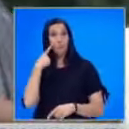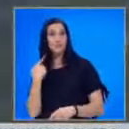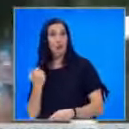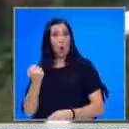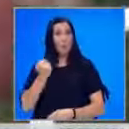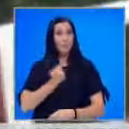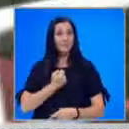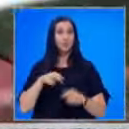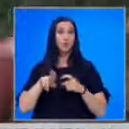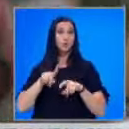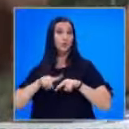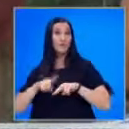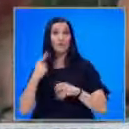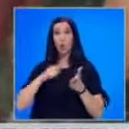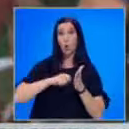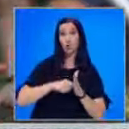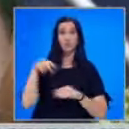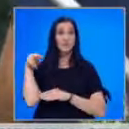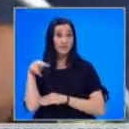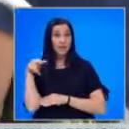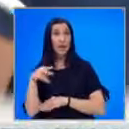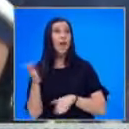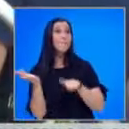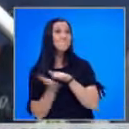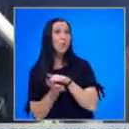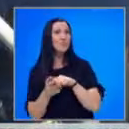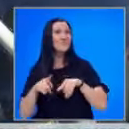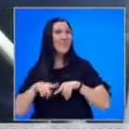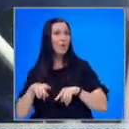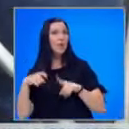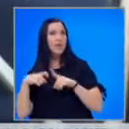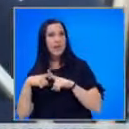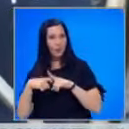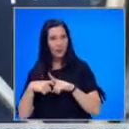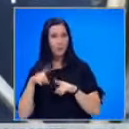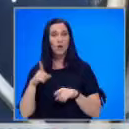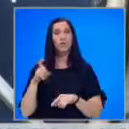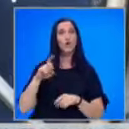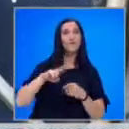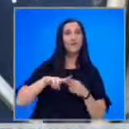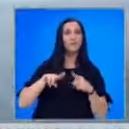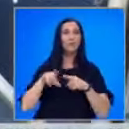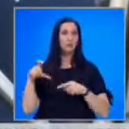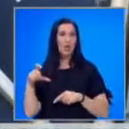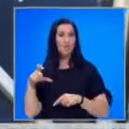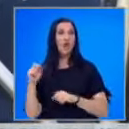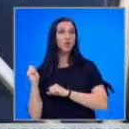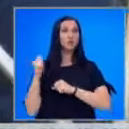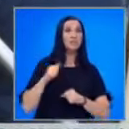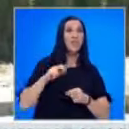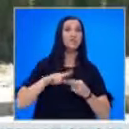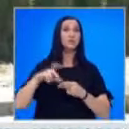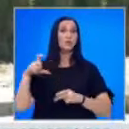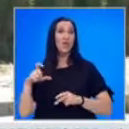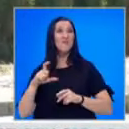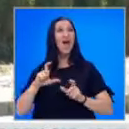Сон Чуненов е един от ключовите свидетели по делото Киларите, по което Георги Валев, Петър Стоянов Сумиста и Васил Стоянов Кеца получиха най